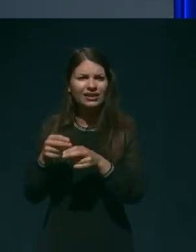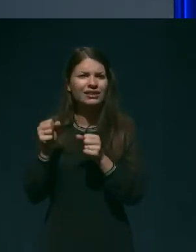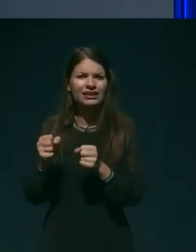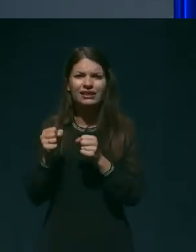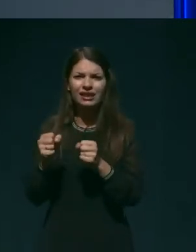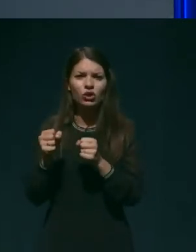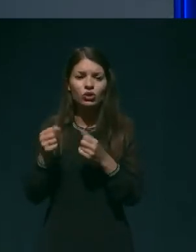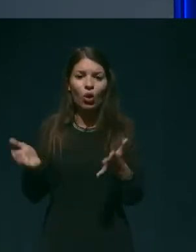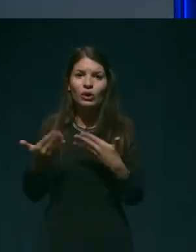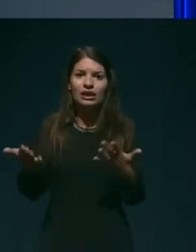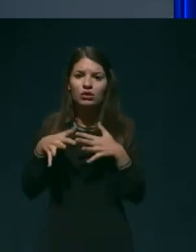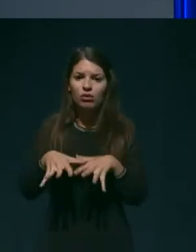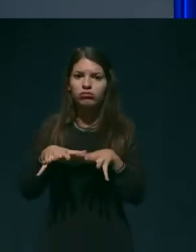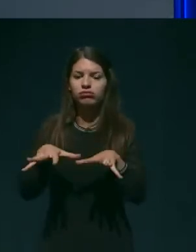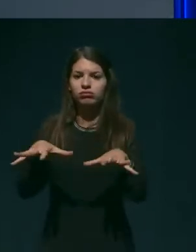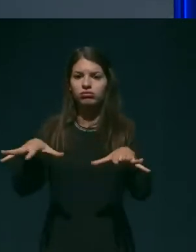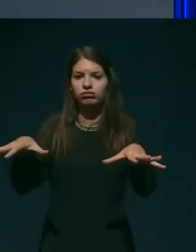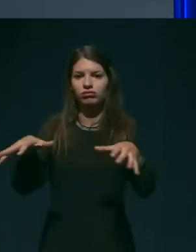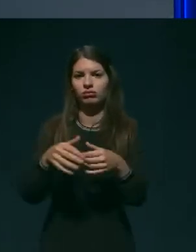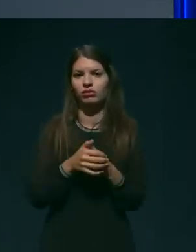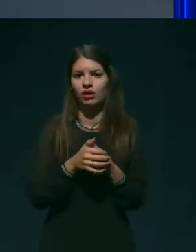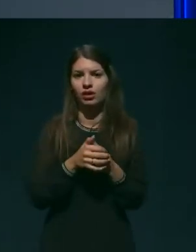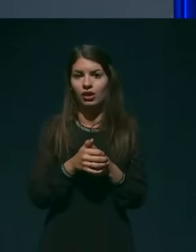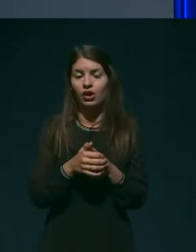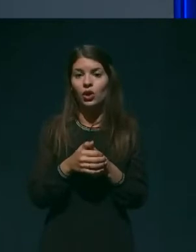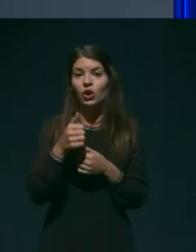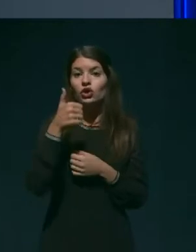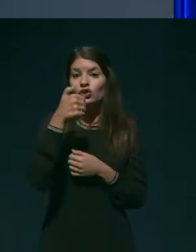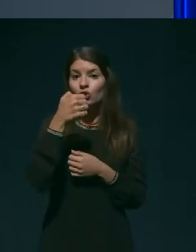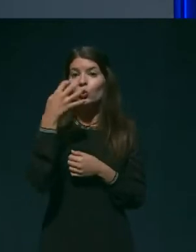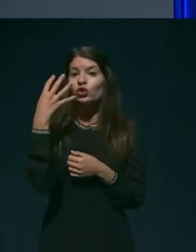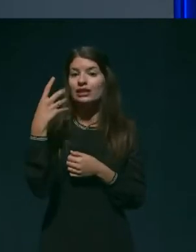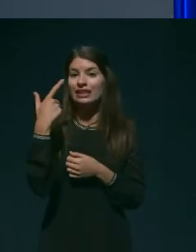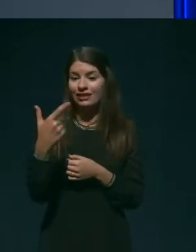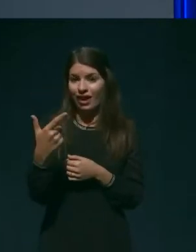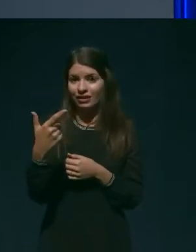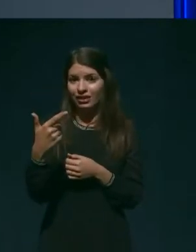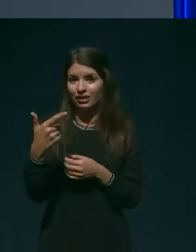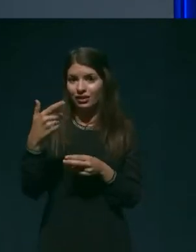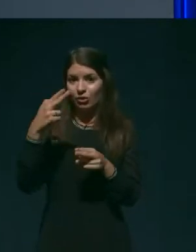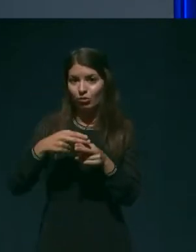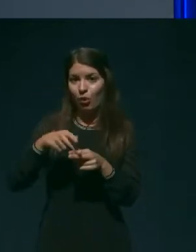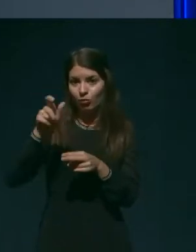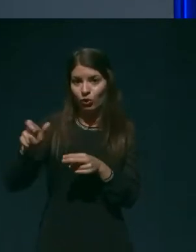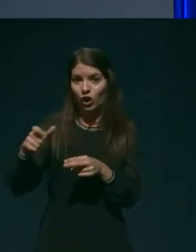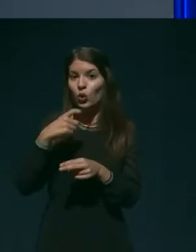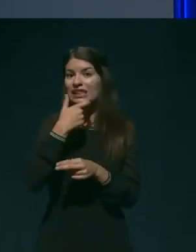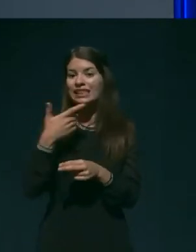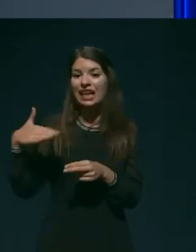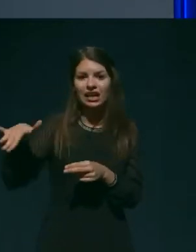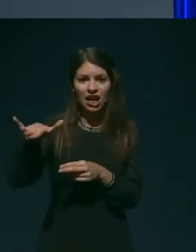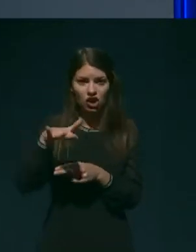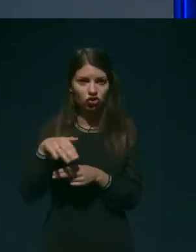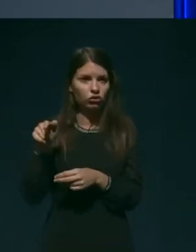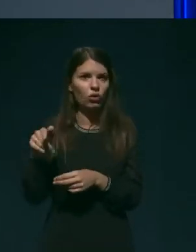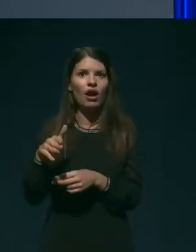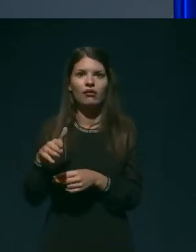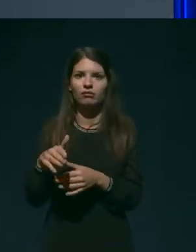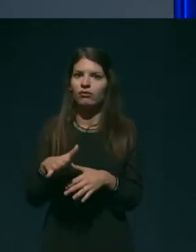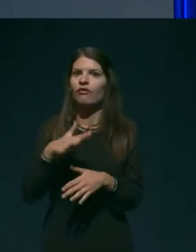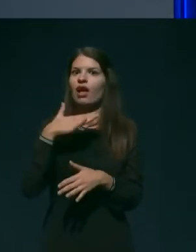naglo napredojoča, da je 124 okuženih oskrbovancev zelo visoka številka,